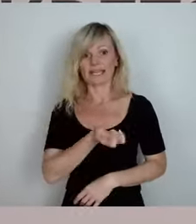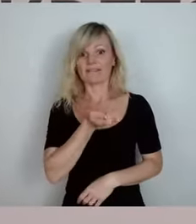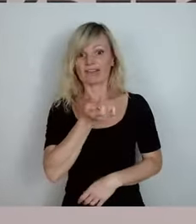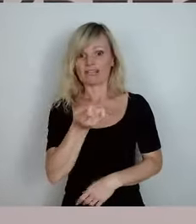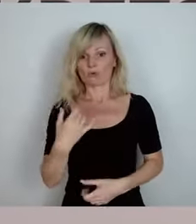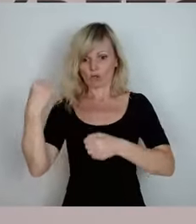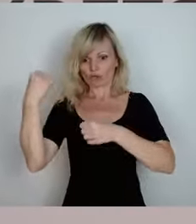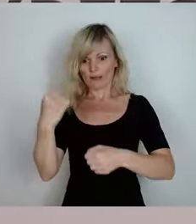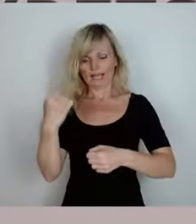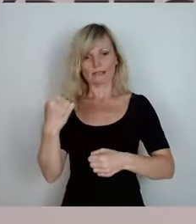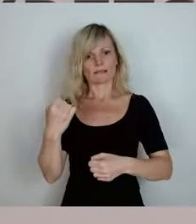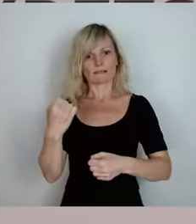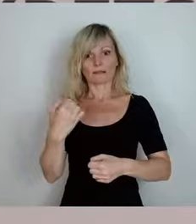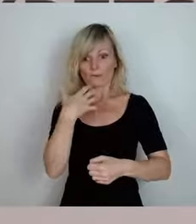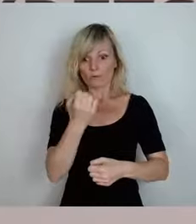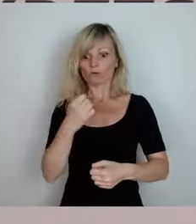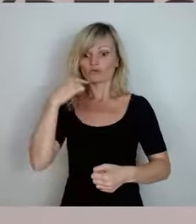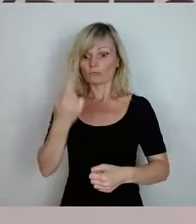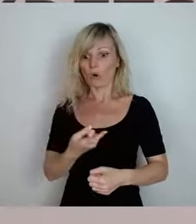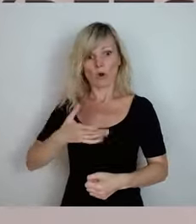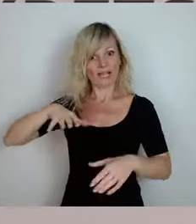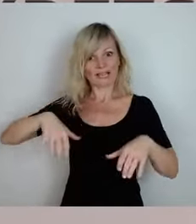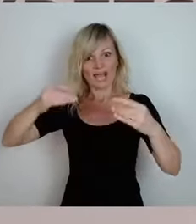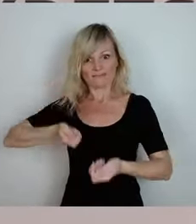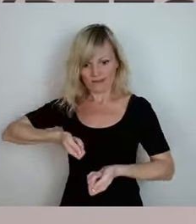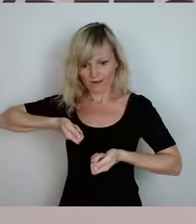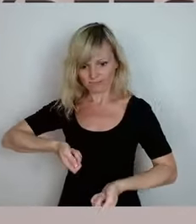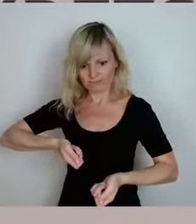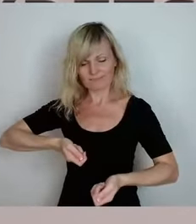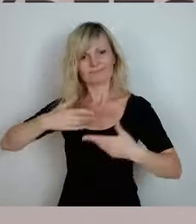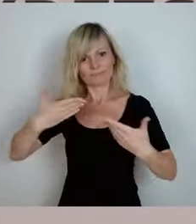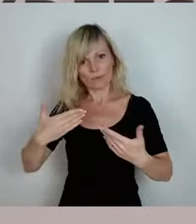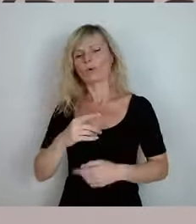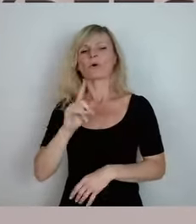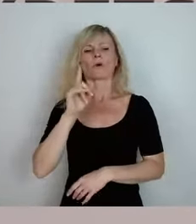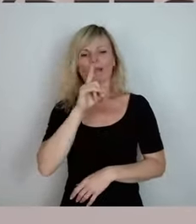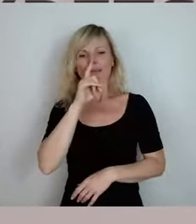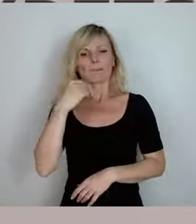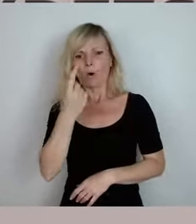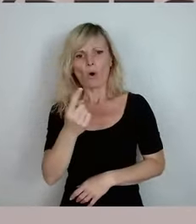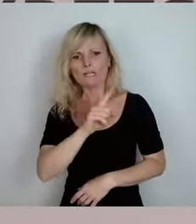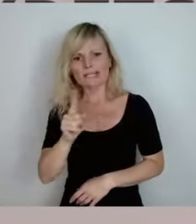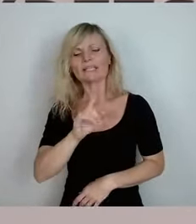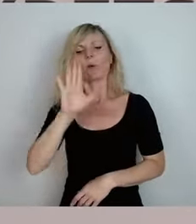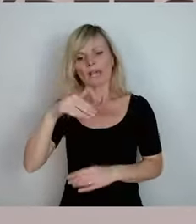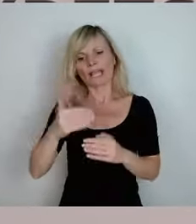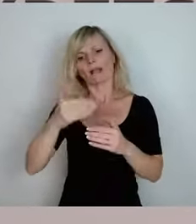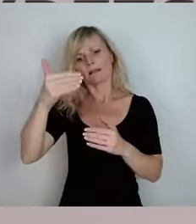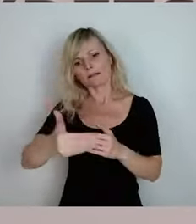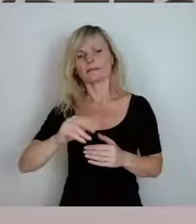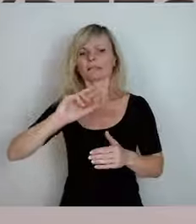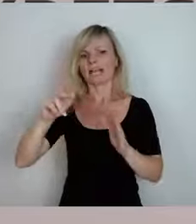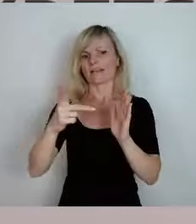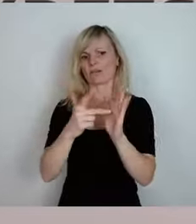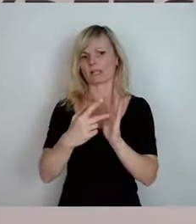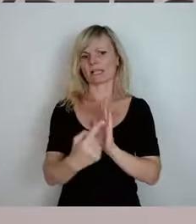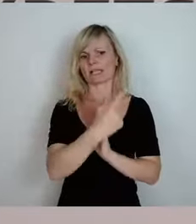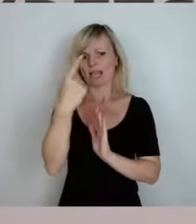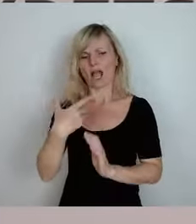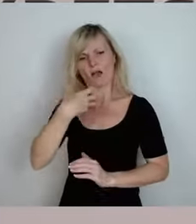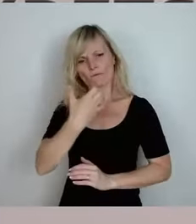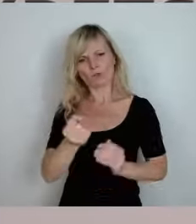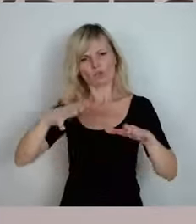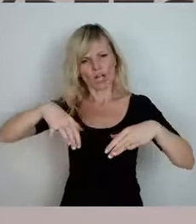Der will morgen anfangen. Und wenn nicht morgen, dann aber spätestens in einem Dreivierteljahr. Deswegen muss man auch als Gemeinde absolut aus meiner Sicht ein Stück weit